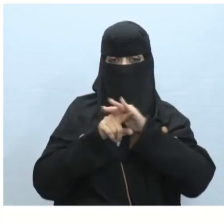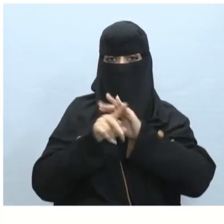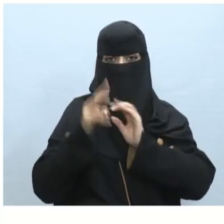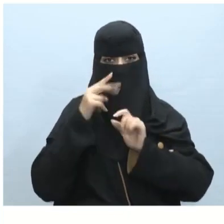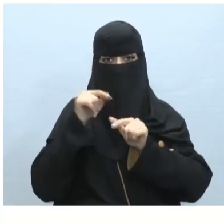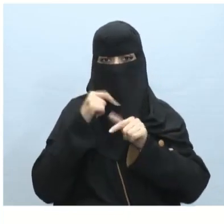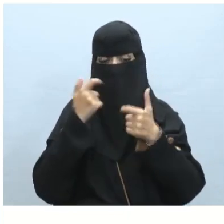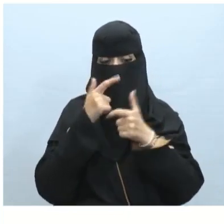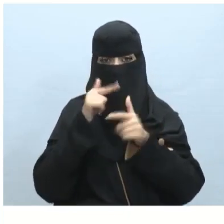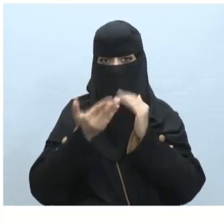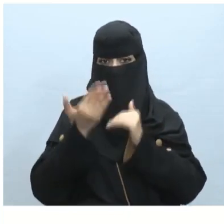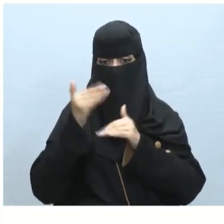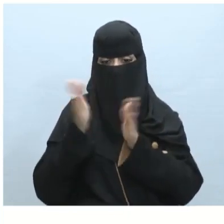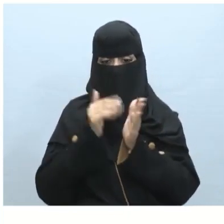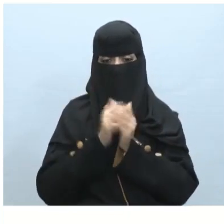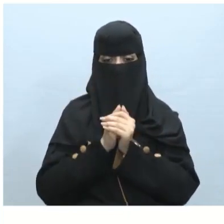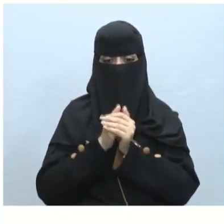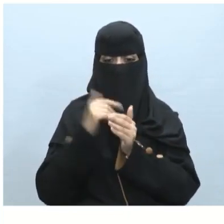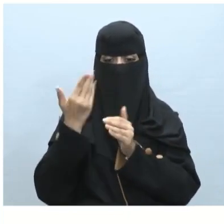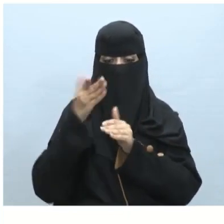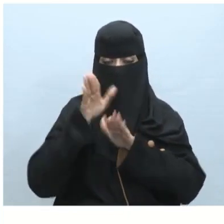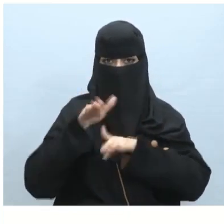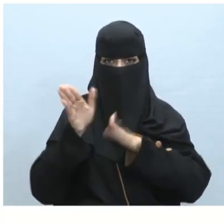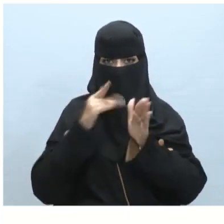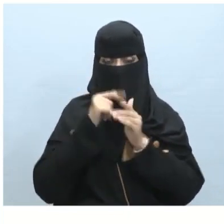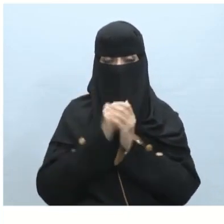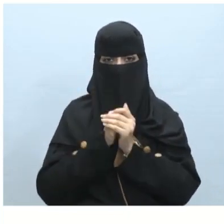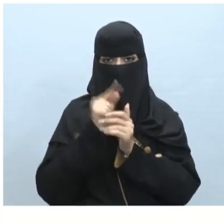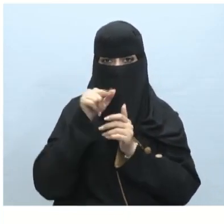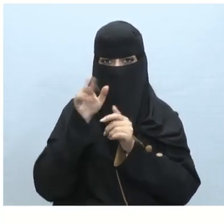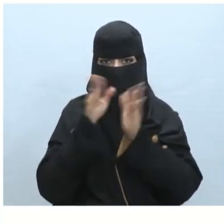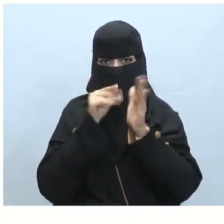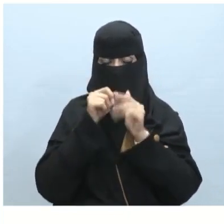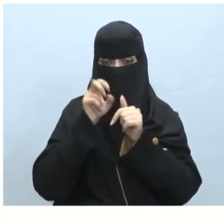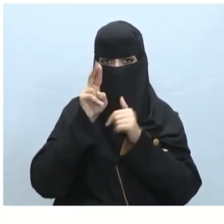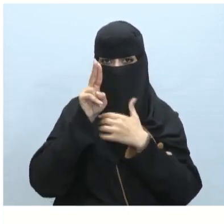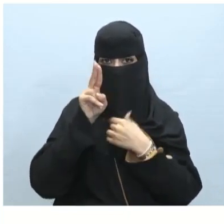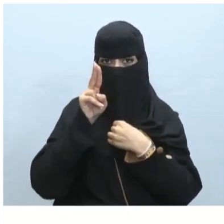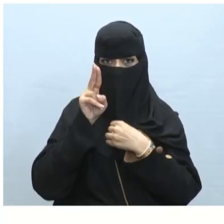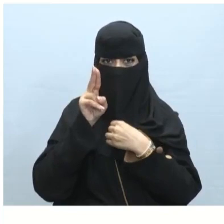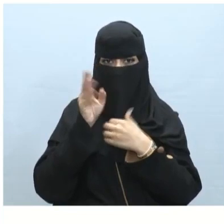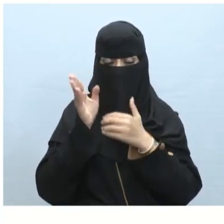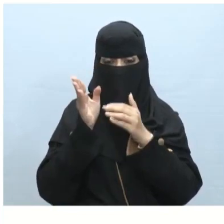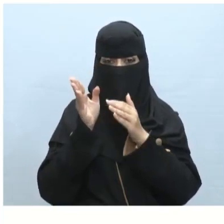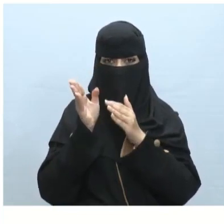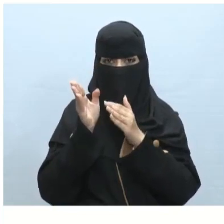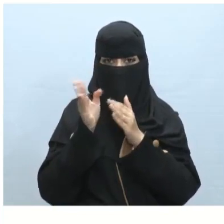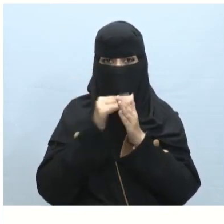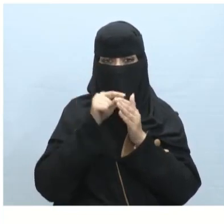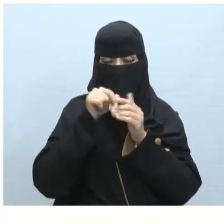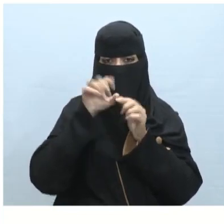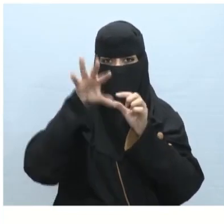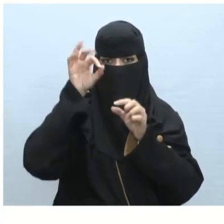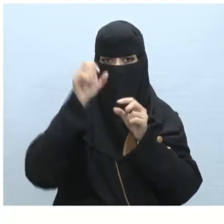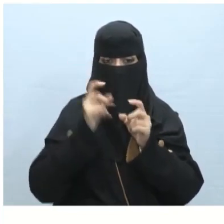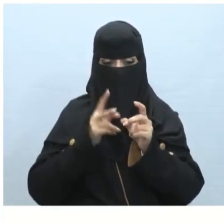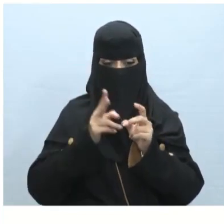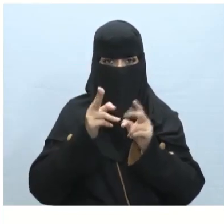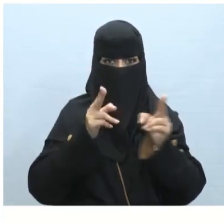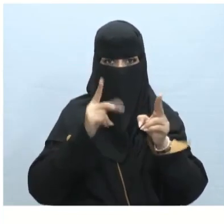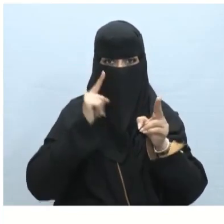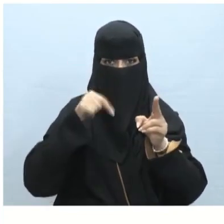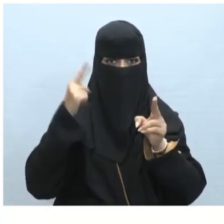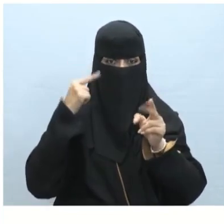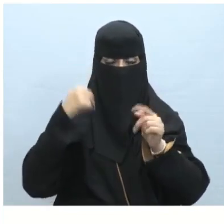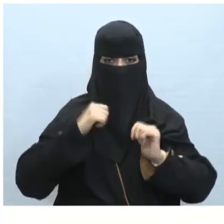وليس للعرض النهائي أيضا في علامة تبويب أو في أيقونة اقتطاع الصوت